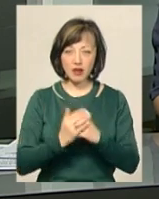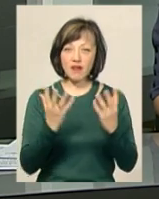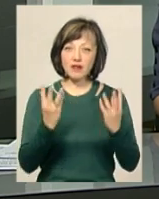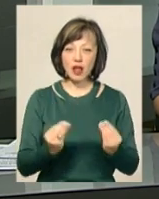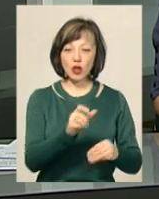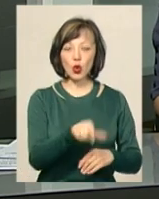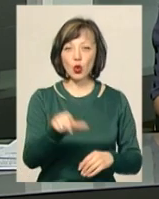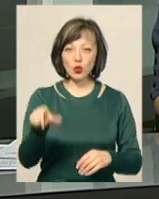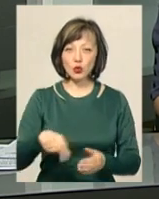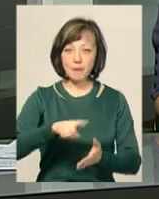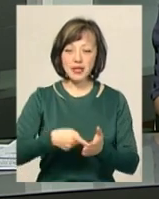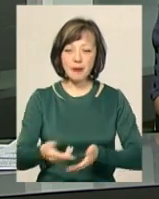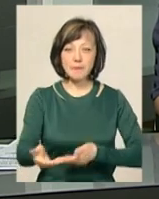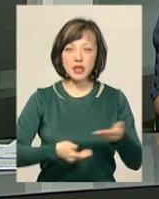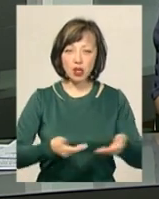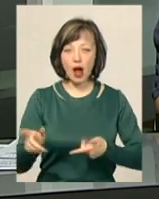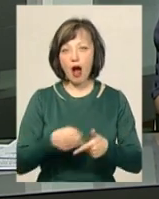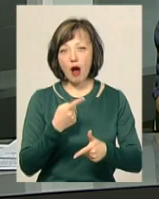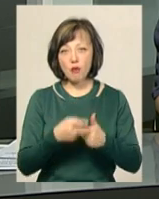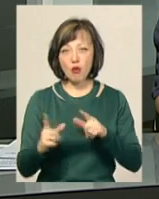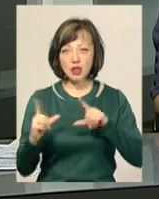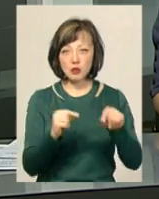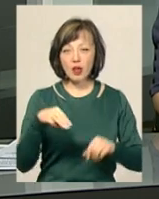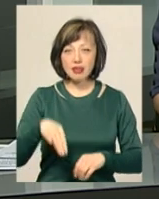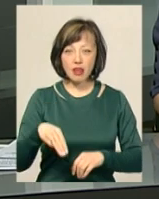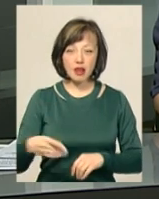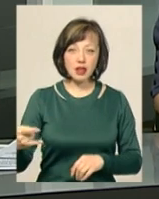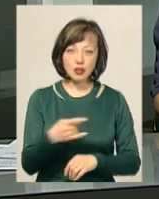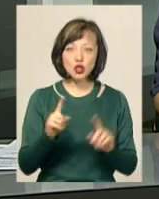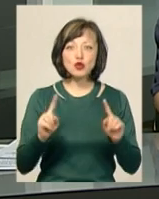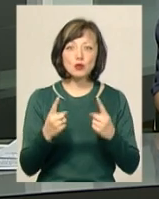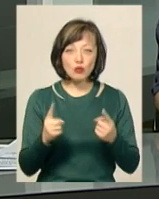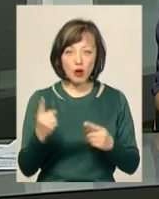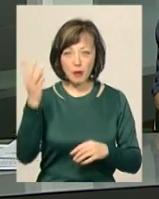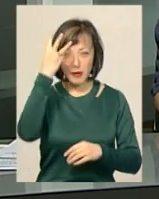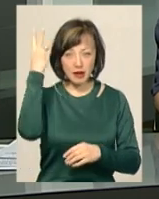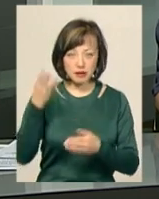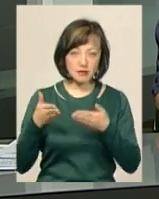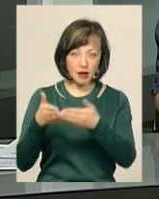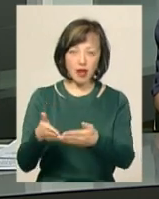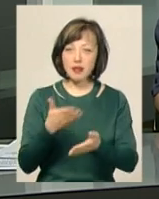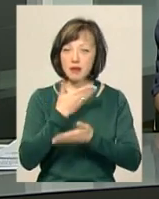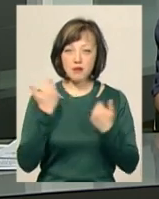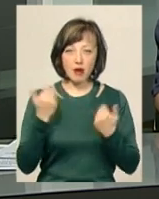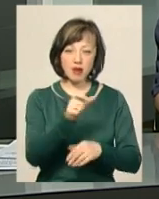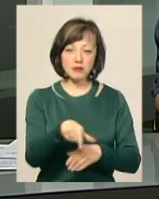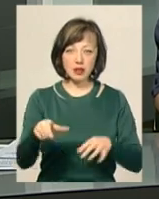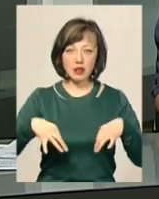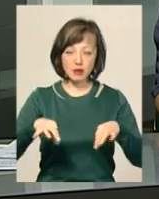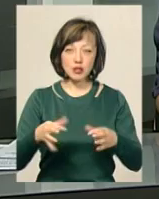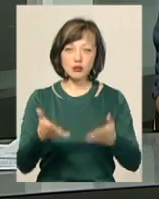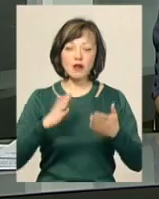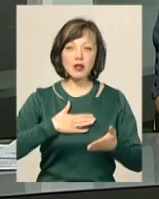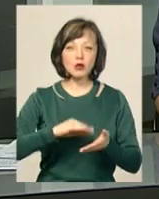В день мешканці масиву до міста йдуть пішки або ж дістаються на таксі. Чому до Хмельницького хутора Швейцарія не доїжджає громадський транспорт, з